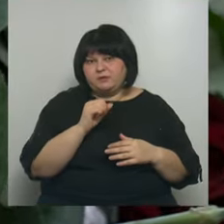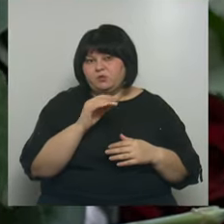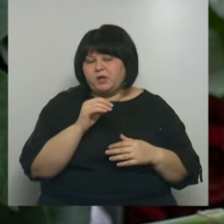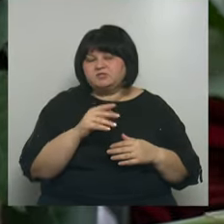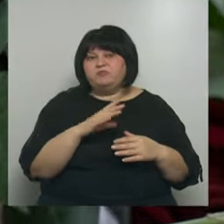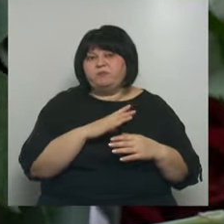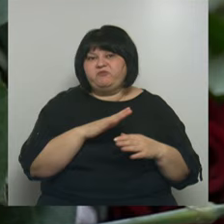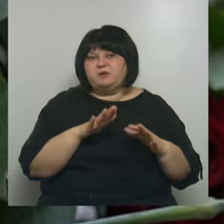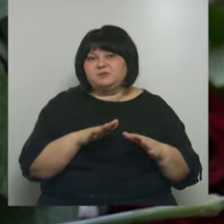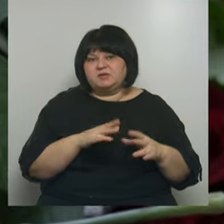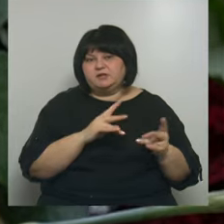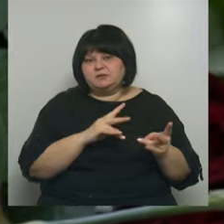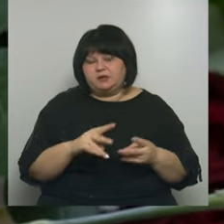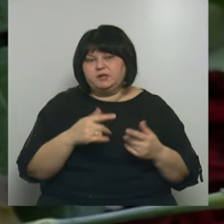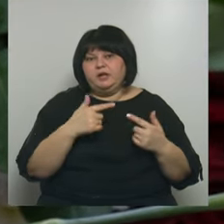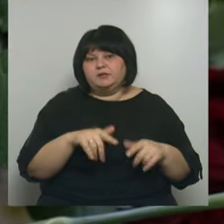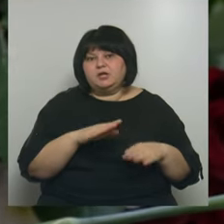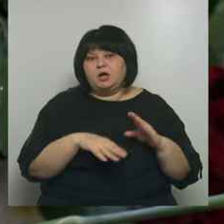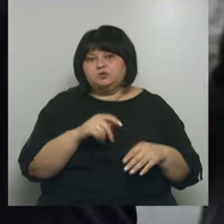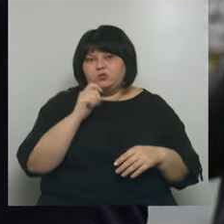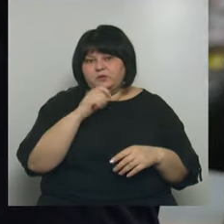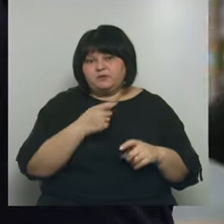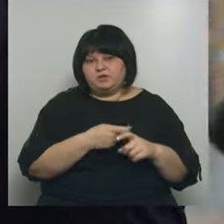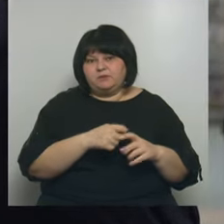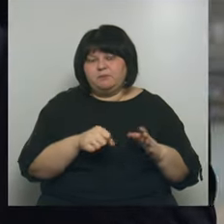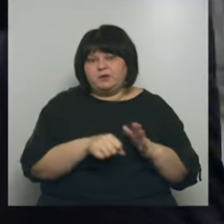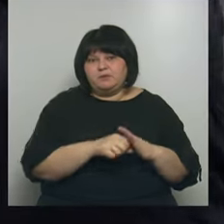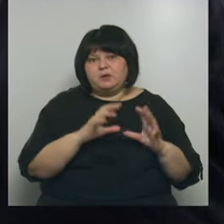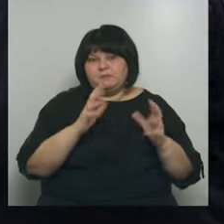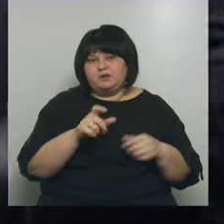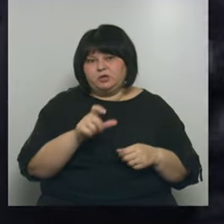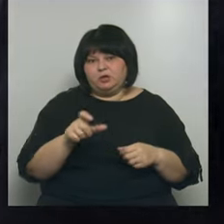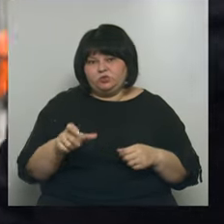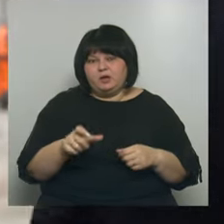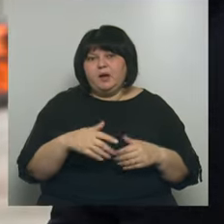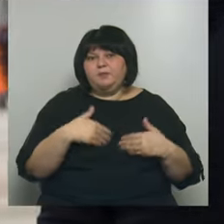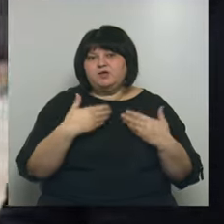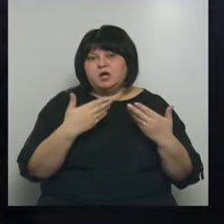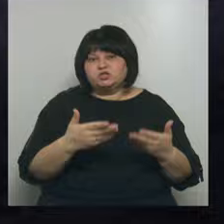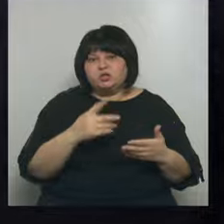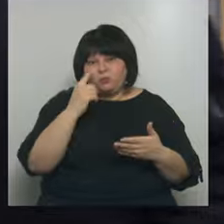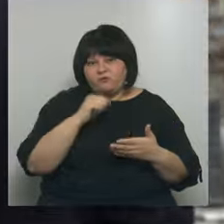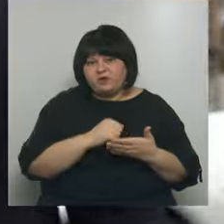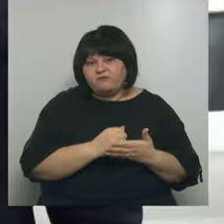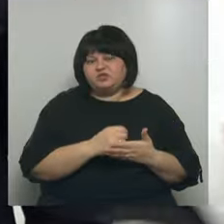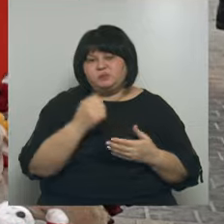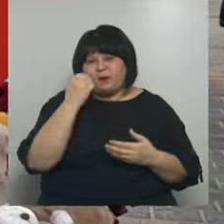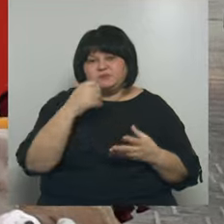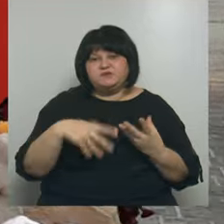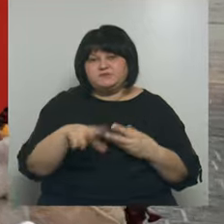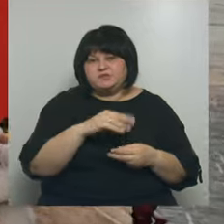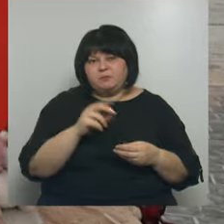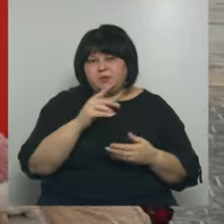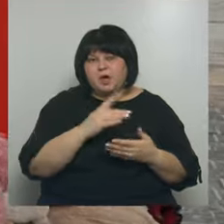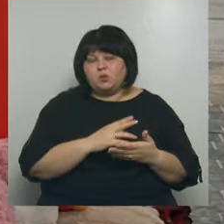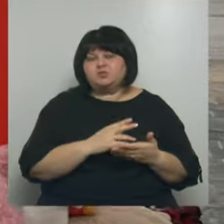побывали на местах терактов, где от рук украинских нацистов погибли мирные люди. Предложения по увековечению памяти всех белгородцев,